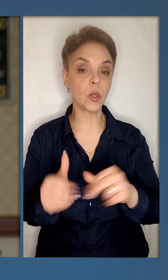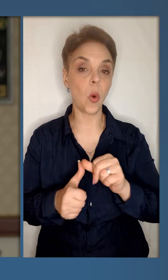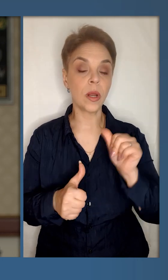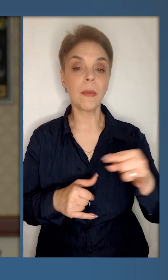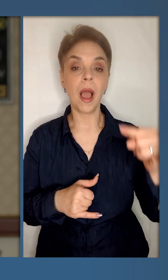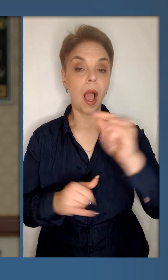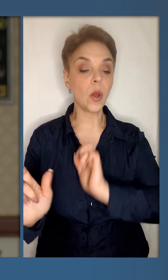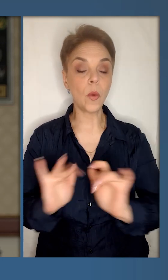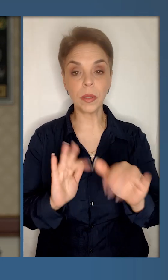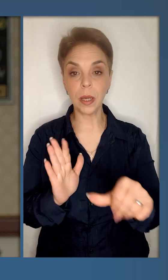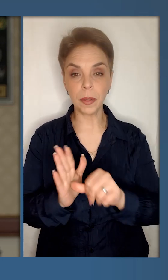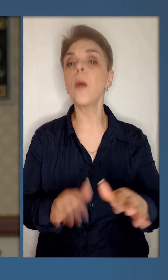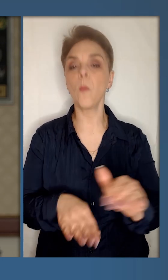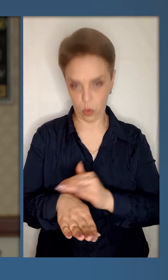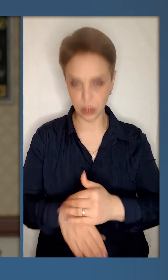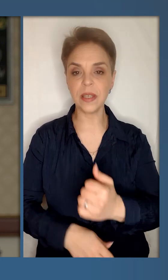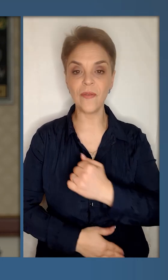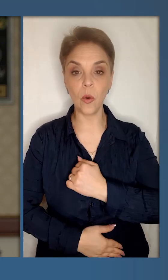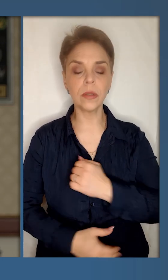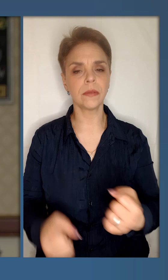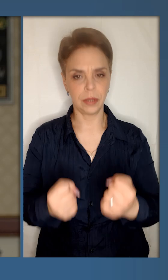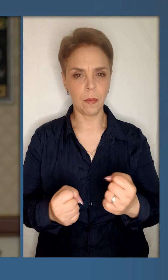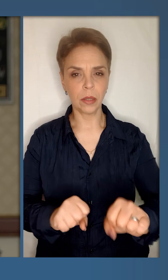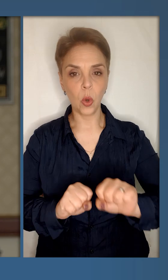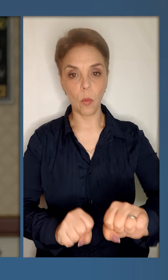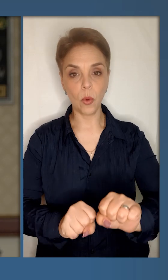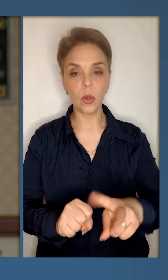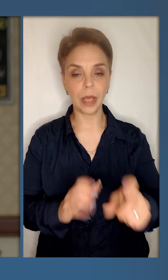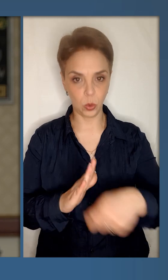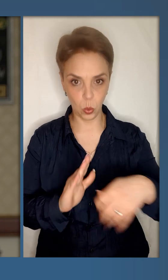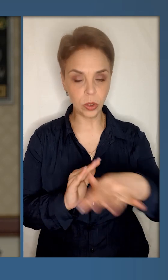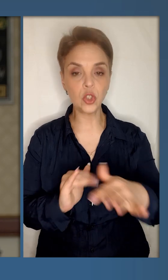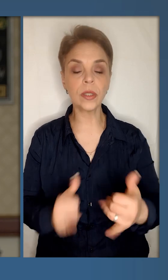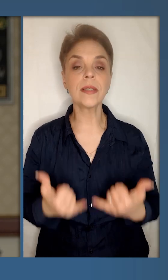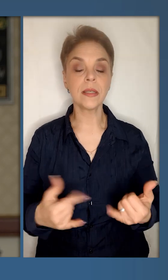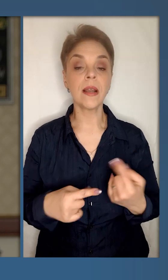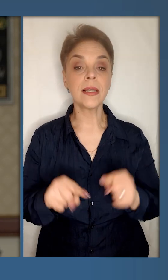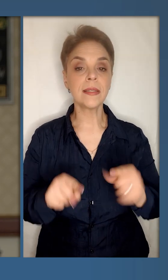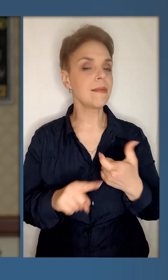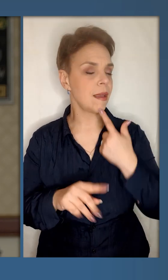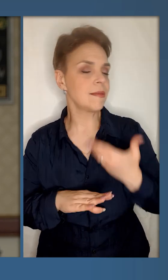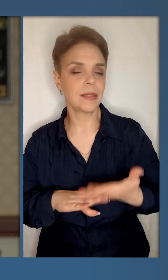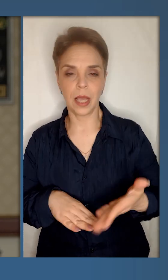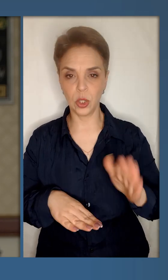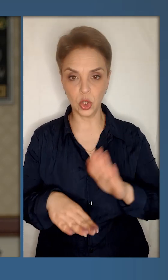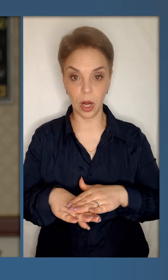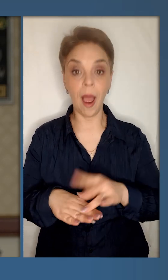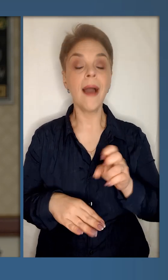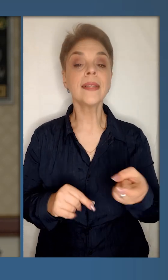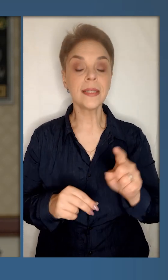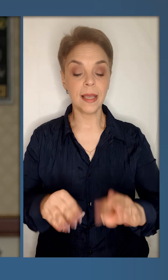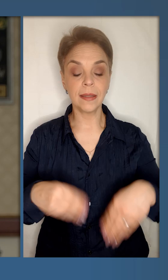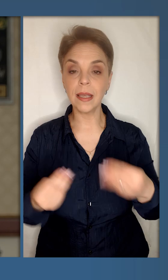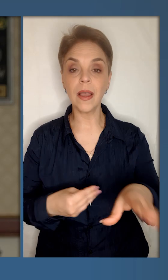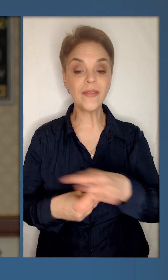77-та окрема аеромобільна бригада. Молодці воїни. Тримати оборону на Донеччині зараз це найтяжче.